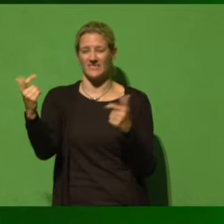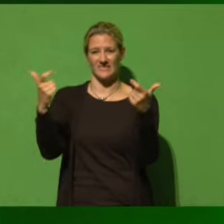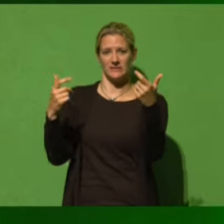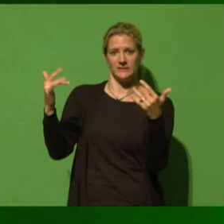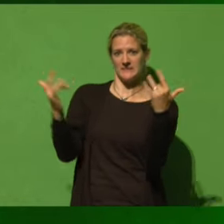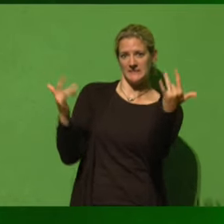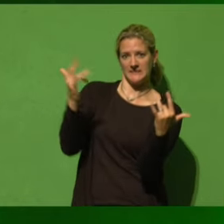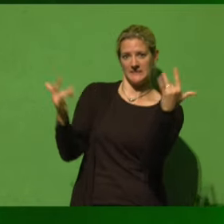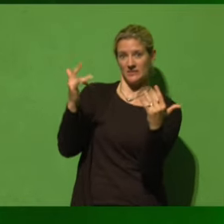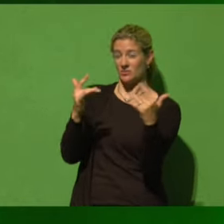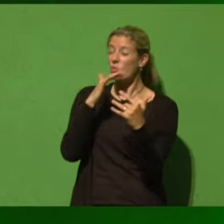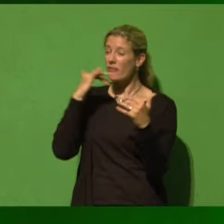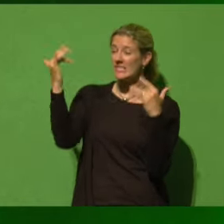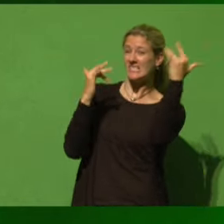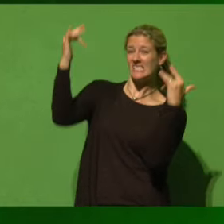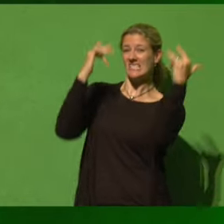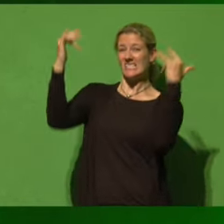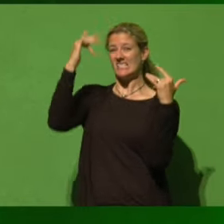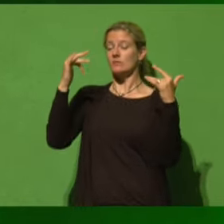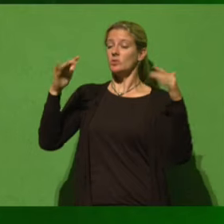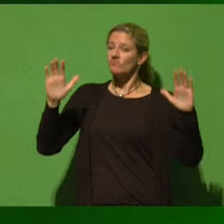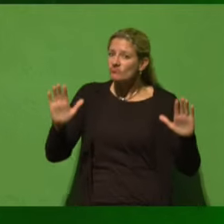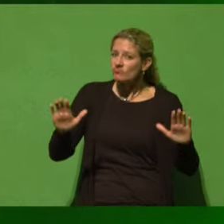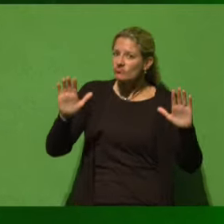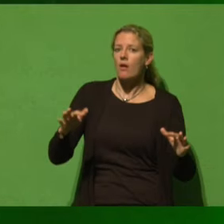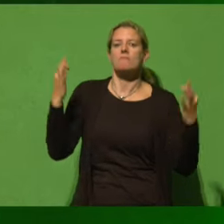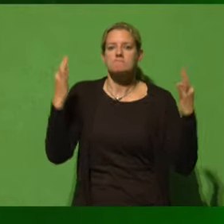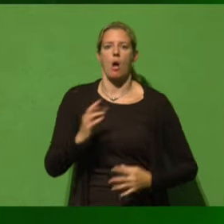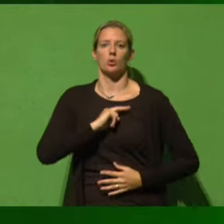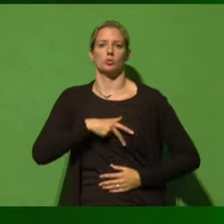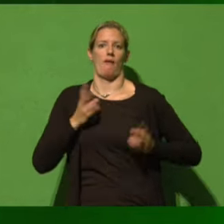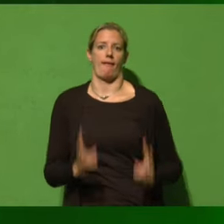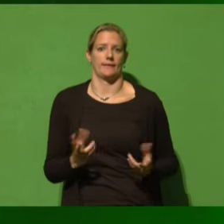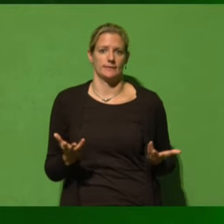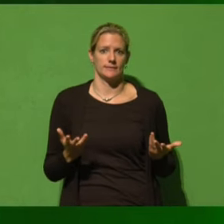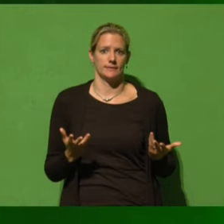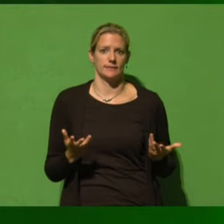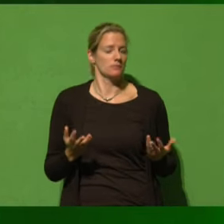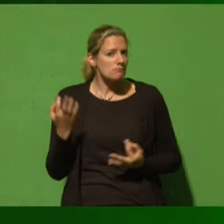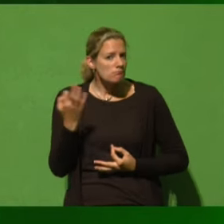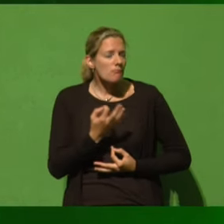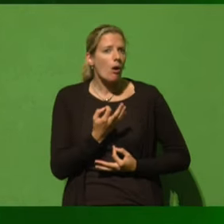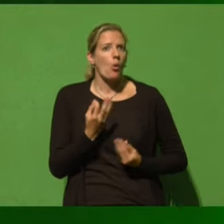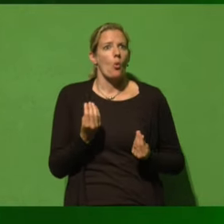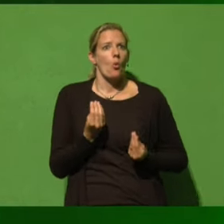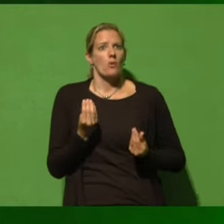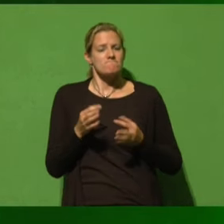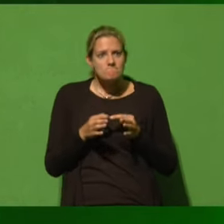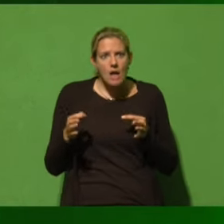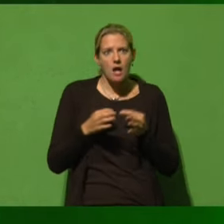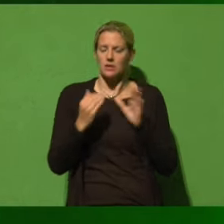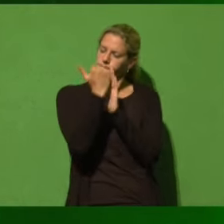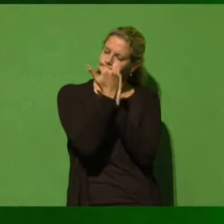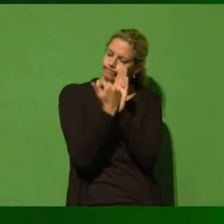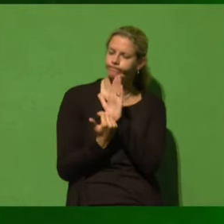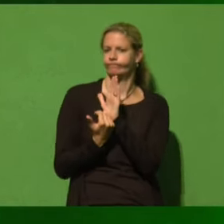überborden werden zu lassen, auch dafür brauchen wir soziale Gerechtigkeit, brauchen wir entsprechende Maßnahmen, dass